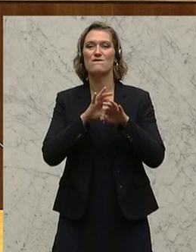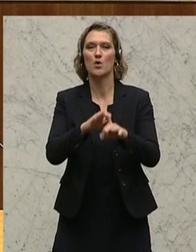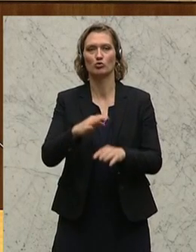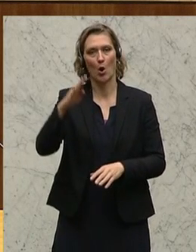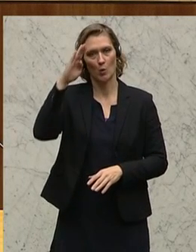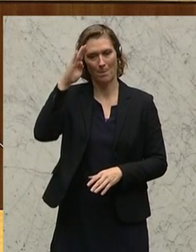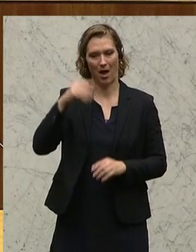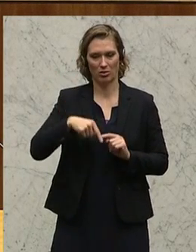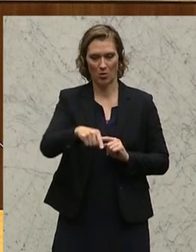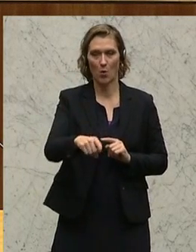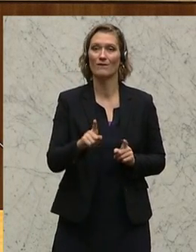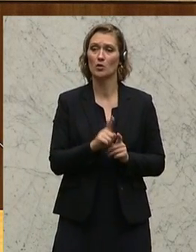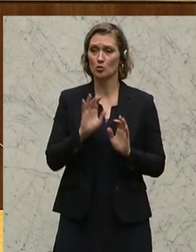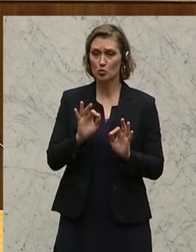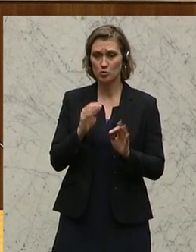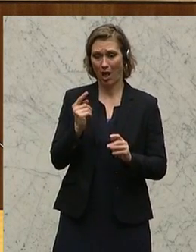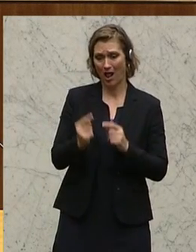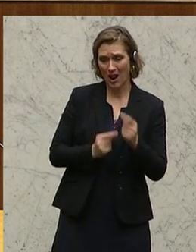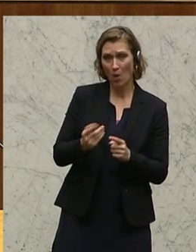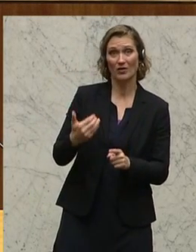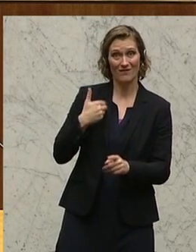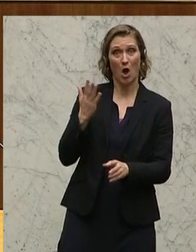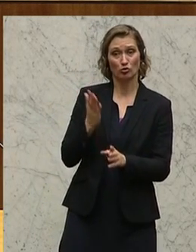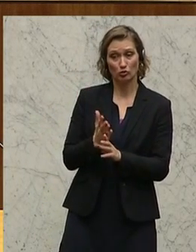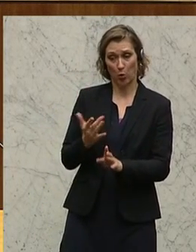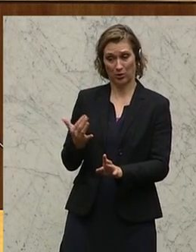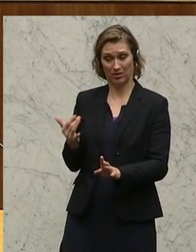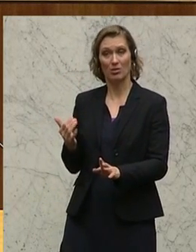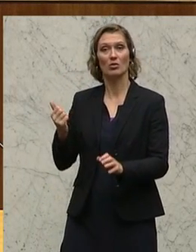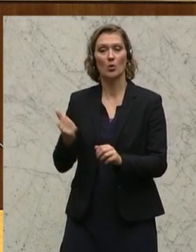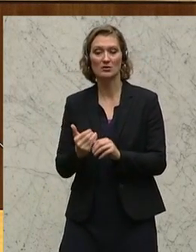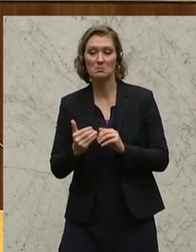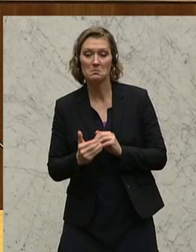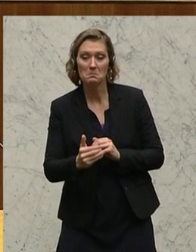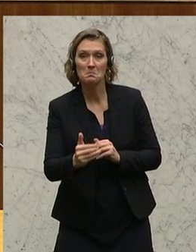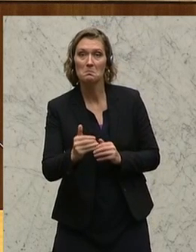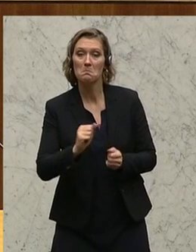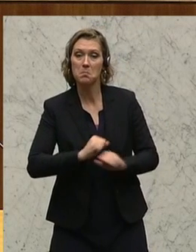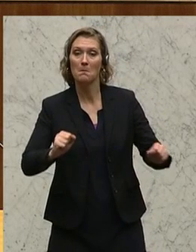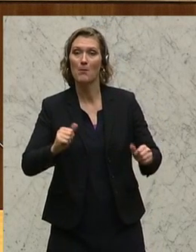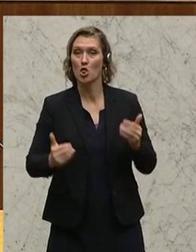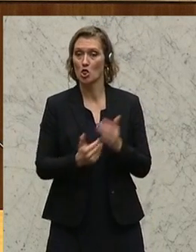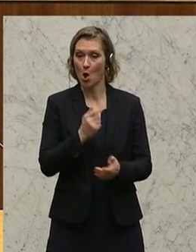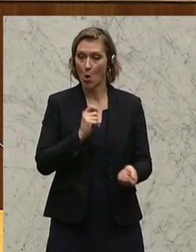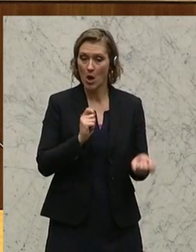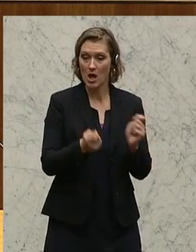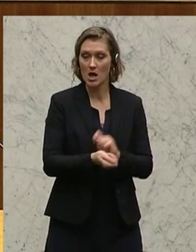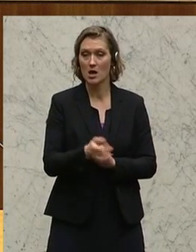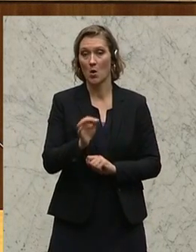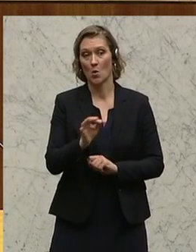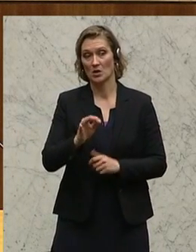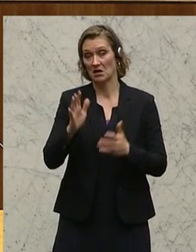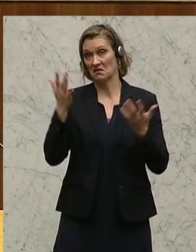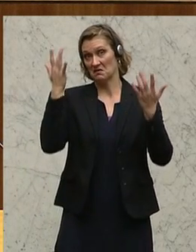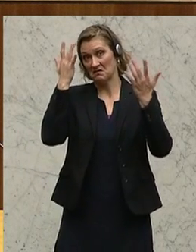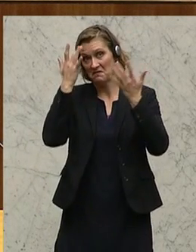Eindruck, durchaus gut eingespielt gehabt hatte in den letzten Jahren, ob das Zerschlagen dieser Strukturen wirklich der Weisheit letzter Schluss